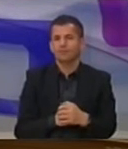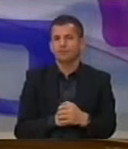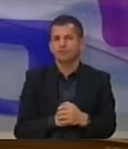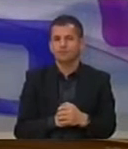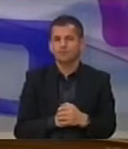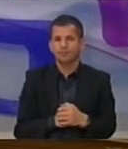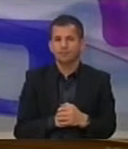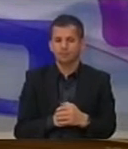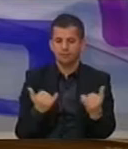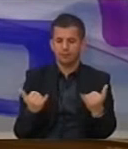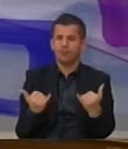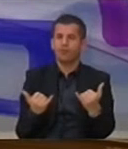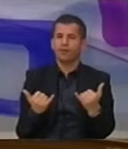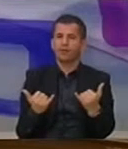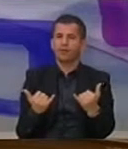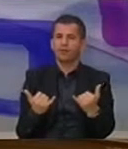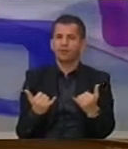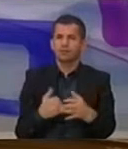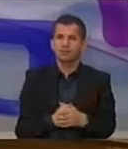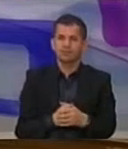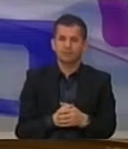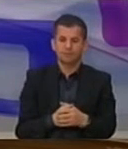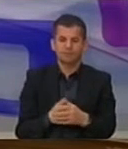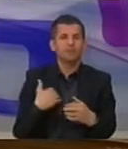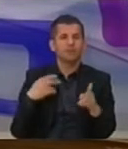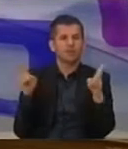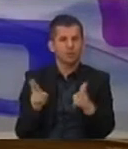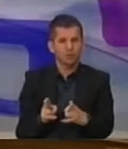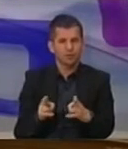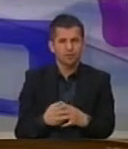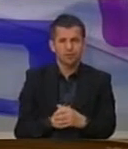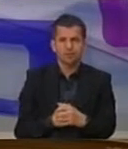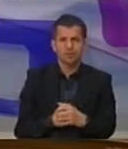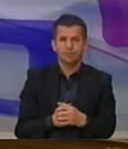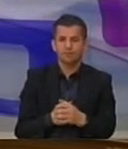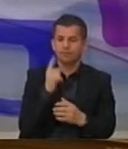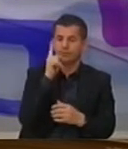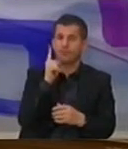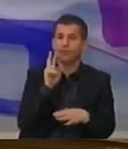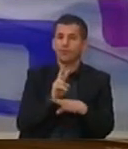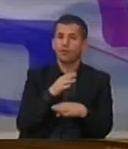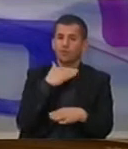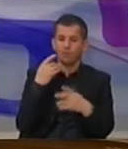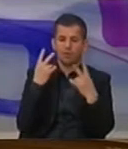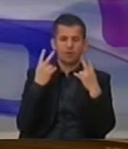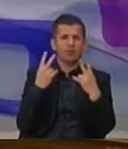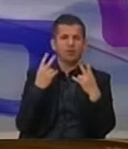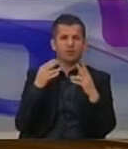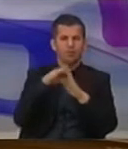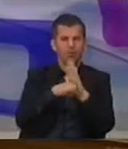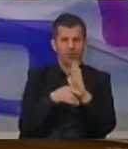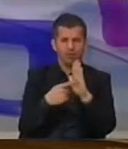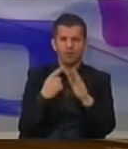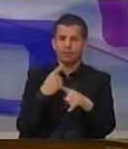Tanim lejonit tjapë shumë shkurt disa nga qeshtit kryesoret programit dhe të